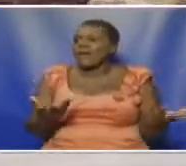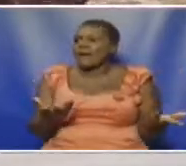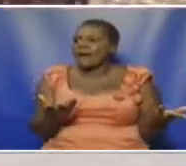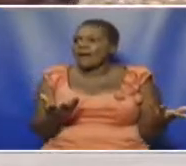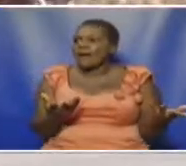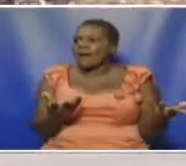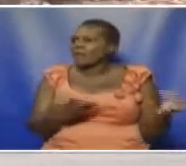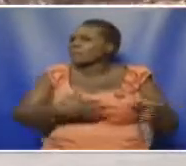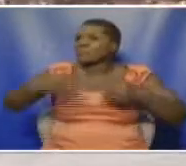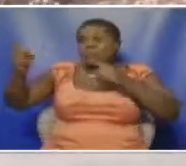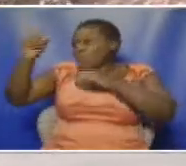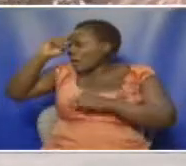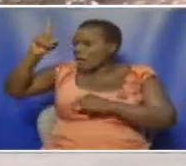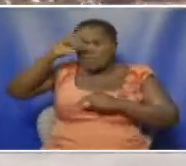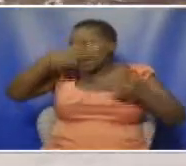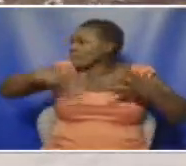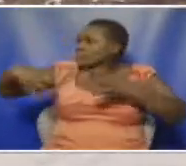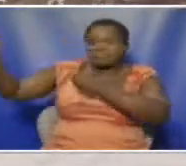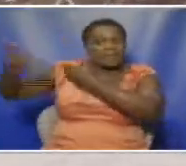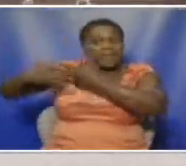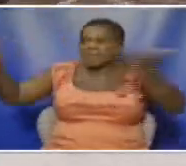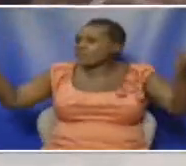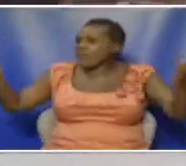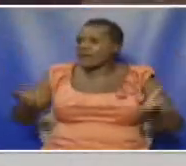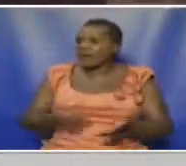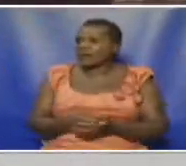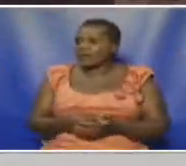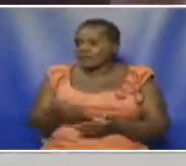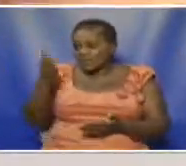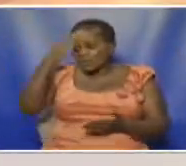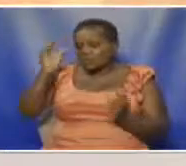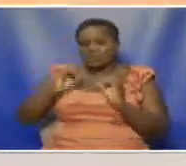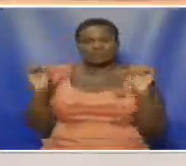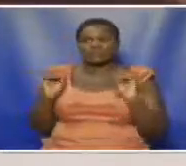Suto unenda tu Tunayelakea tu maali, tunayelakea tujui